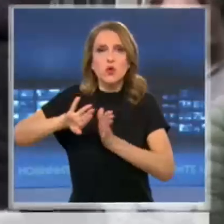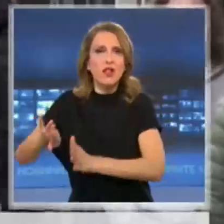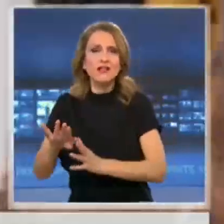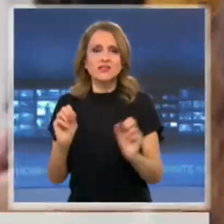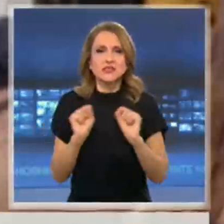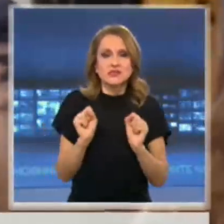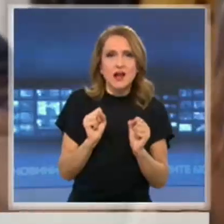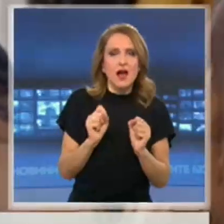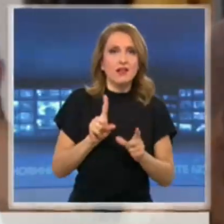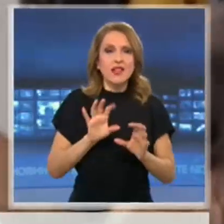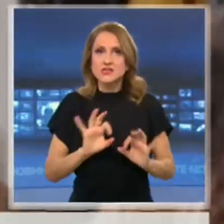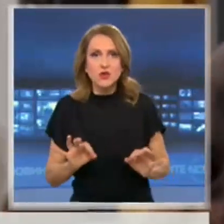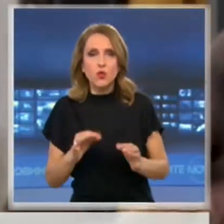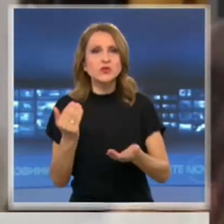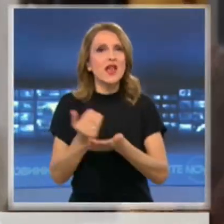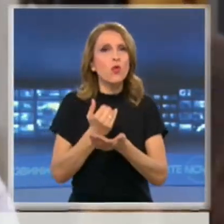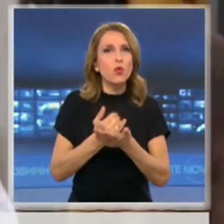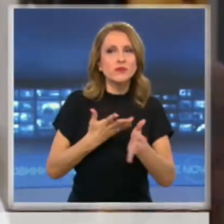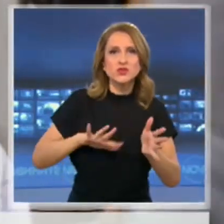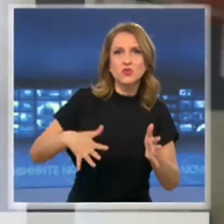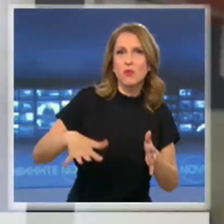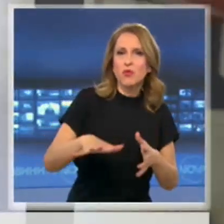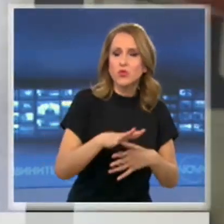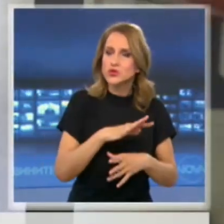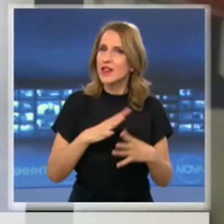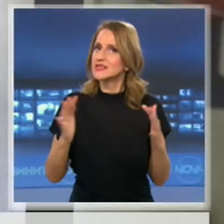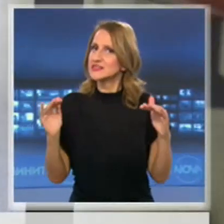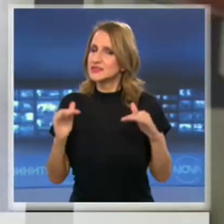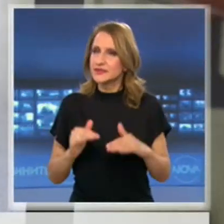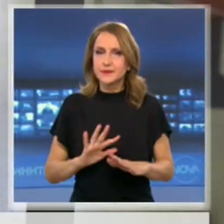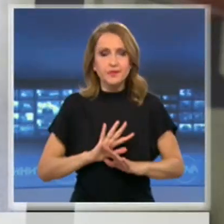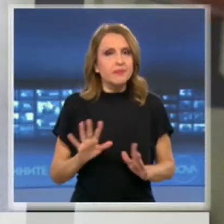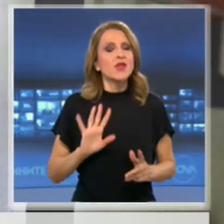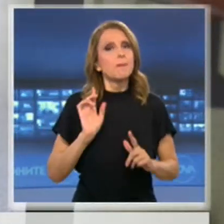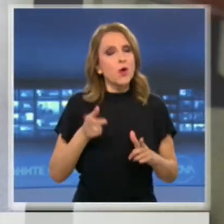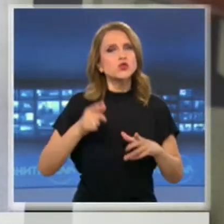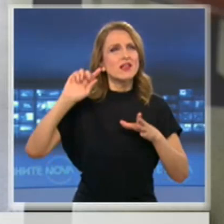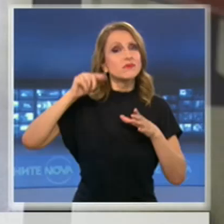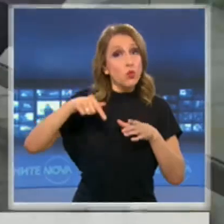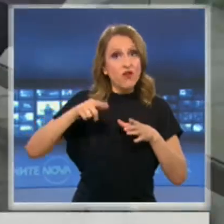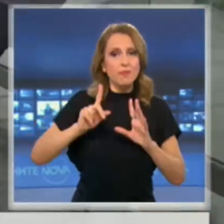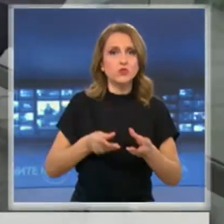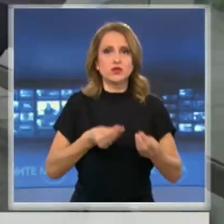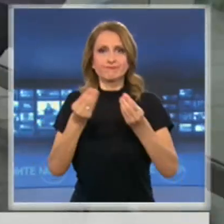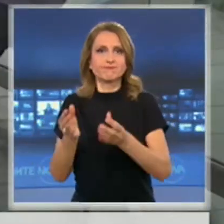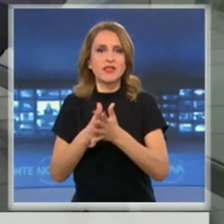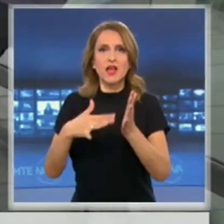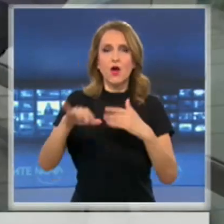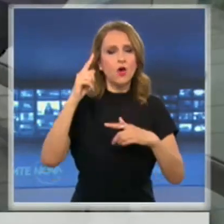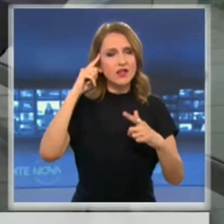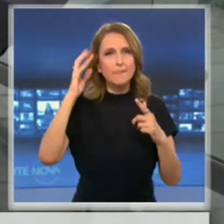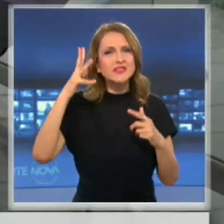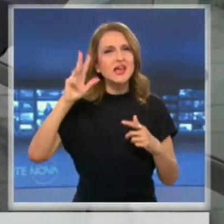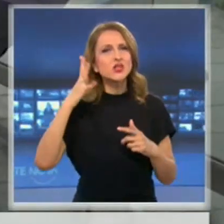несигурността и економическите трудности са все фактори, които могат да причинят и да задълбочат психични проблеми. От ОНЕ